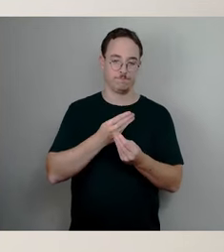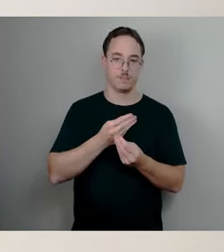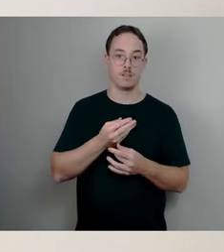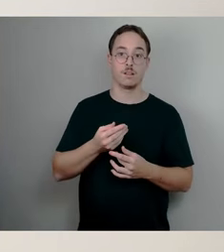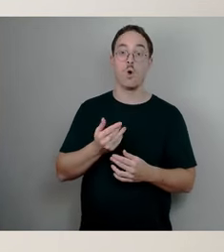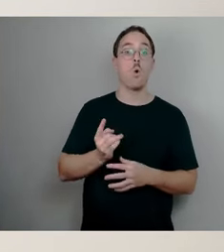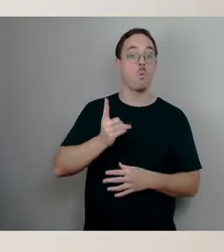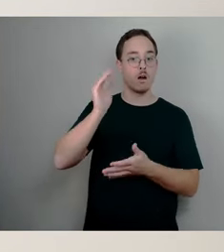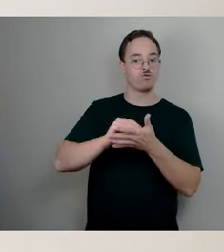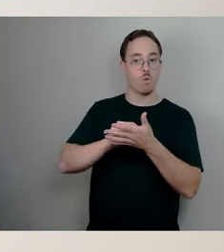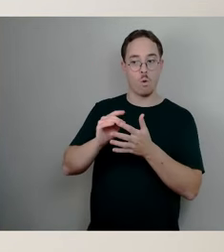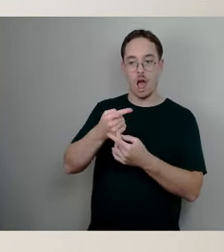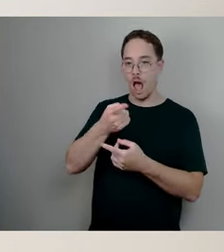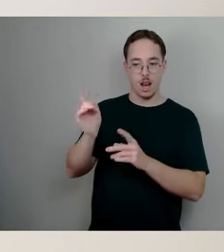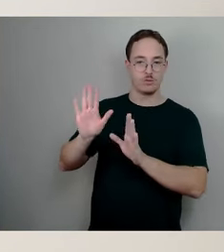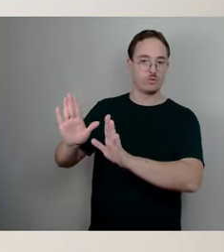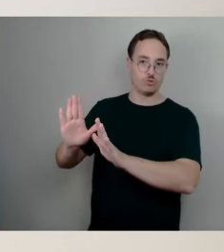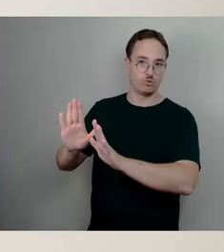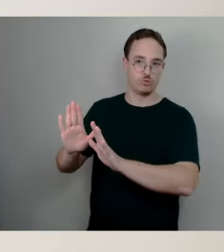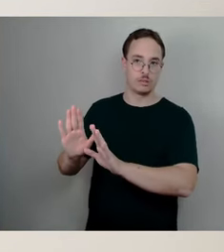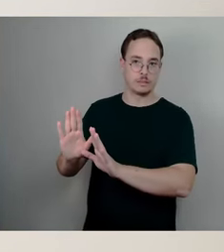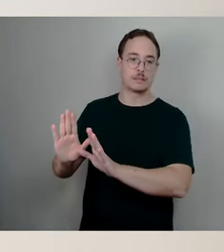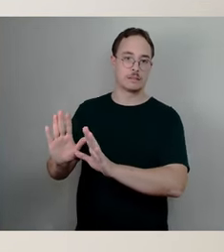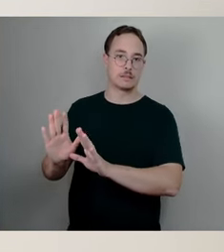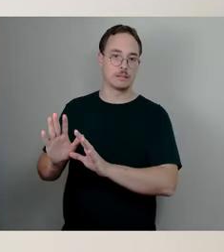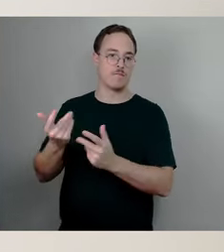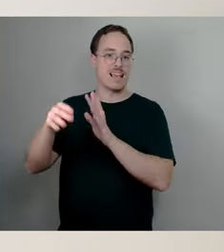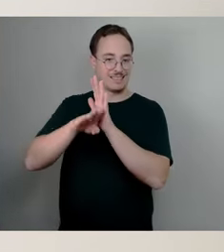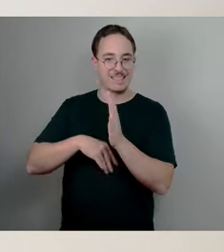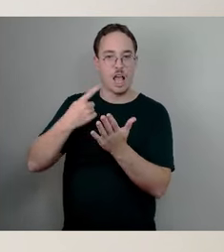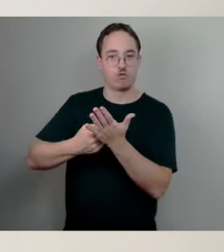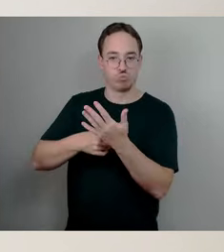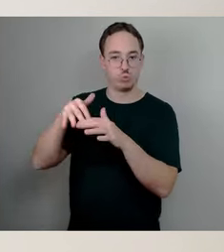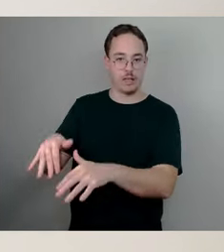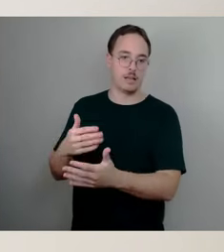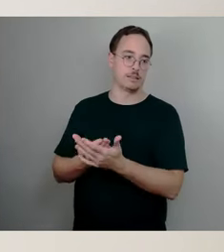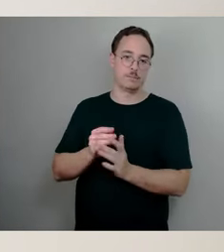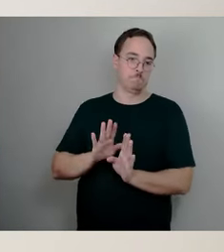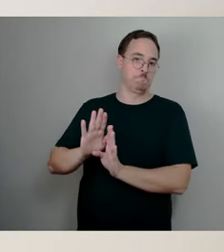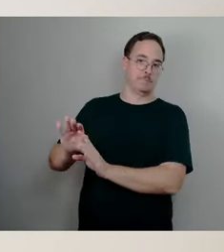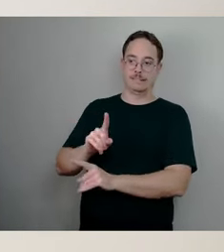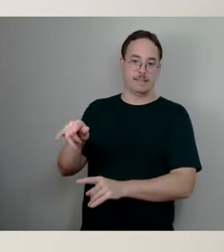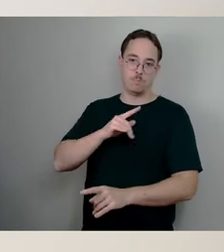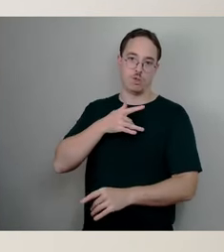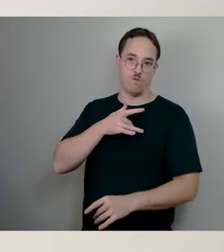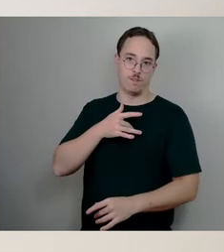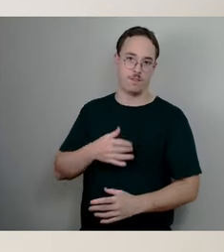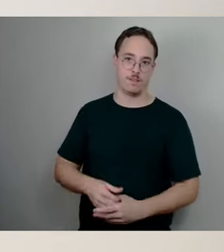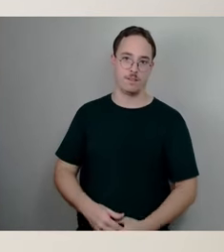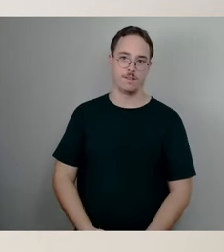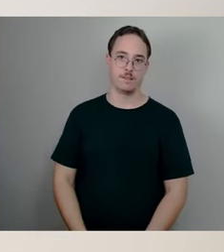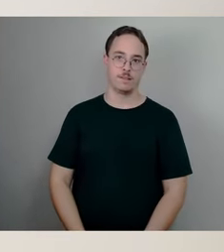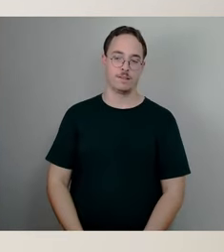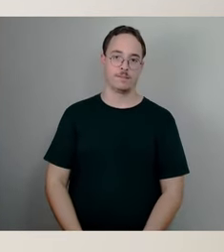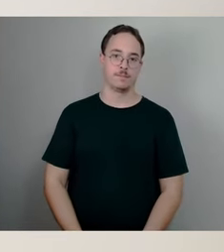dieser gesetzliche Anspruch entsprechend vorhanden ist und das auch natürlich so umgesetzt wird. Was